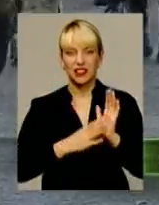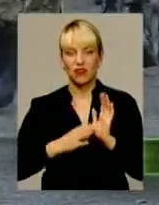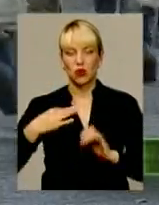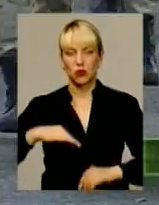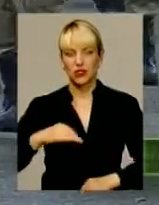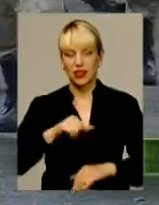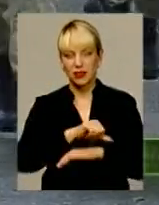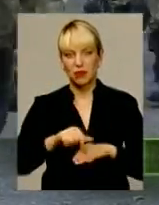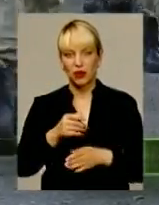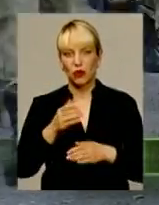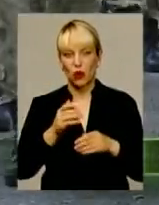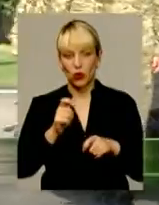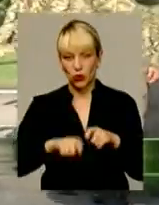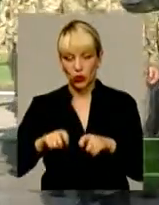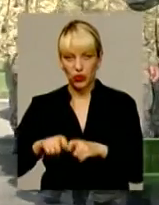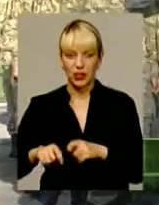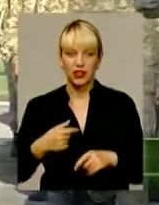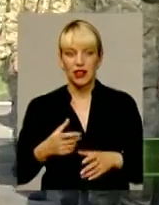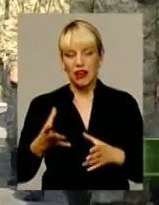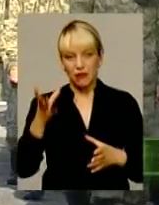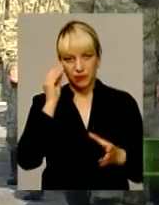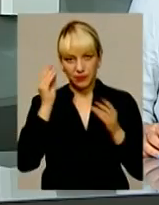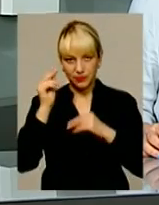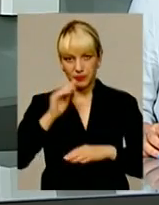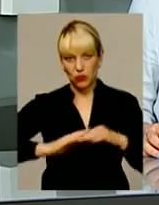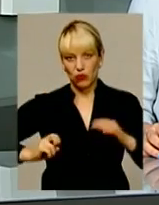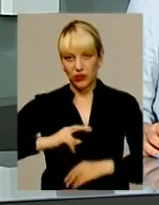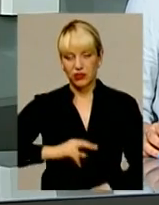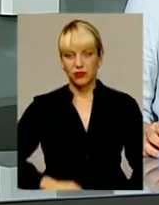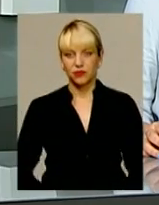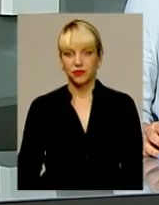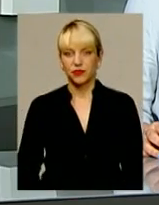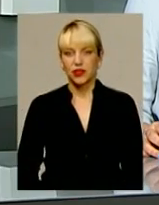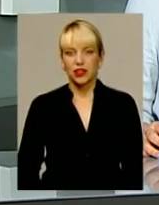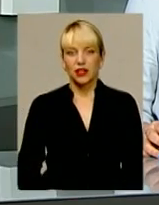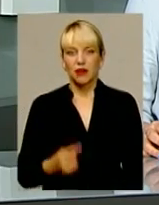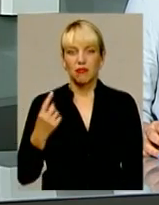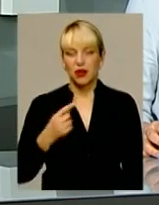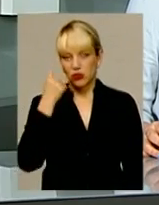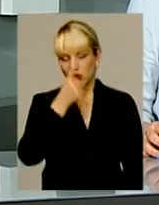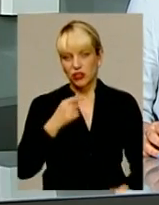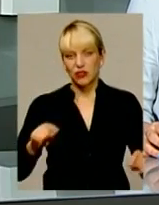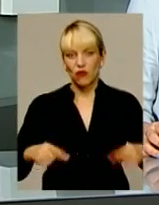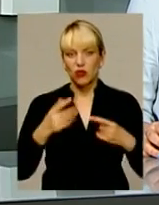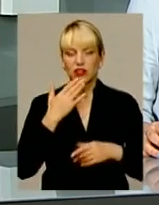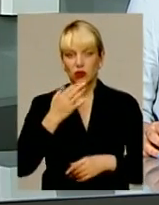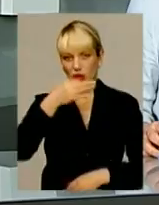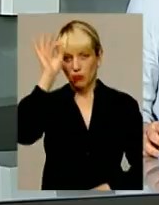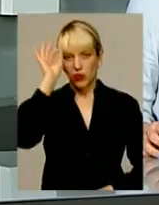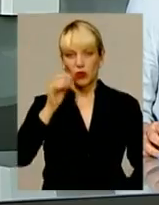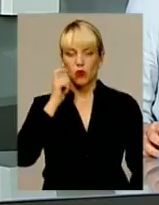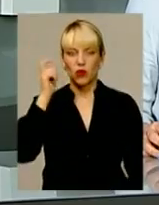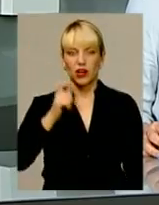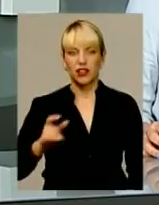-прикордонників взялися опановувати ази професії. Першу річницю створення Національної поліції